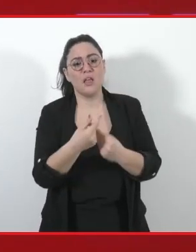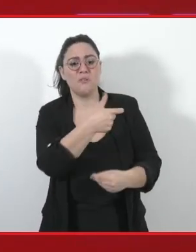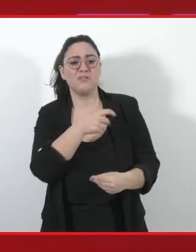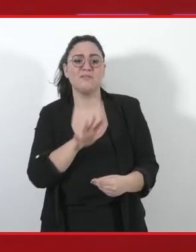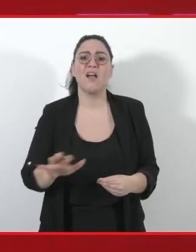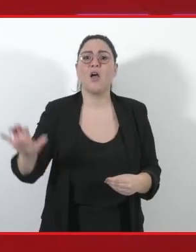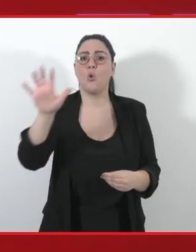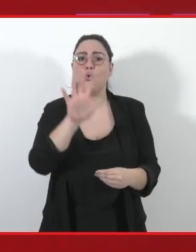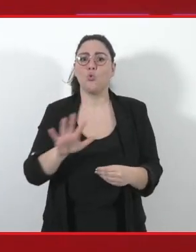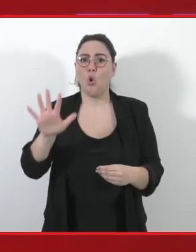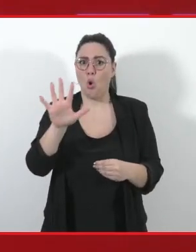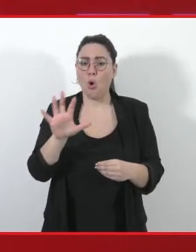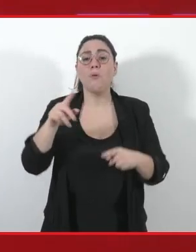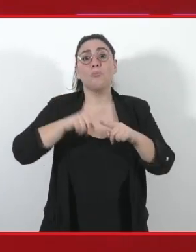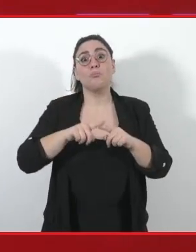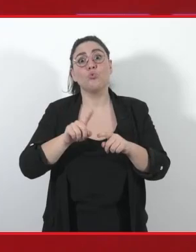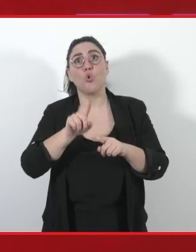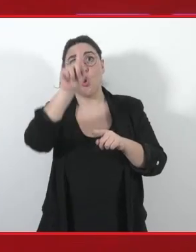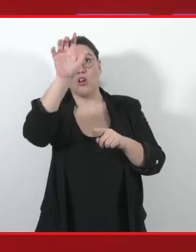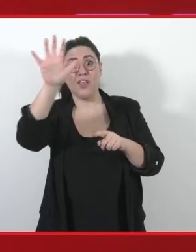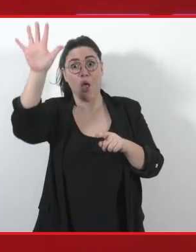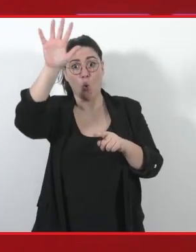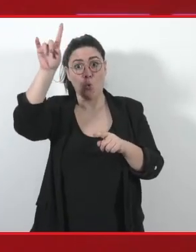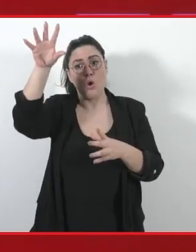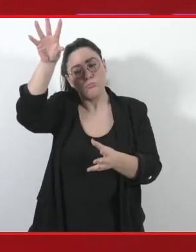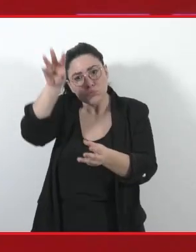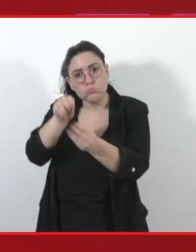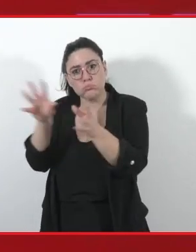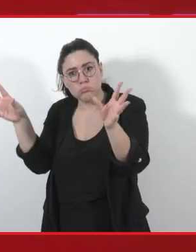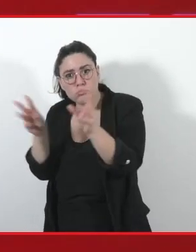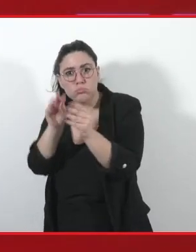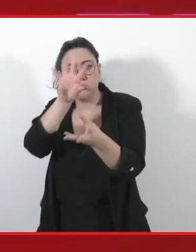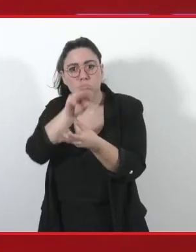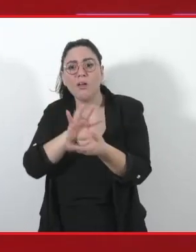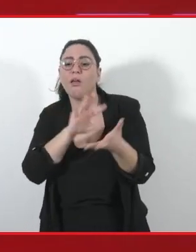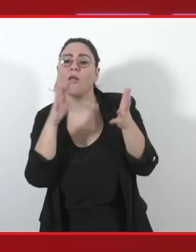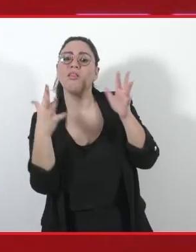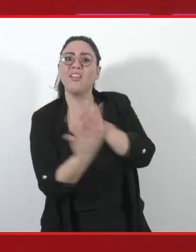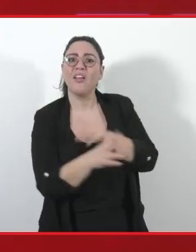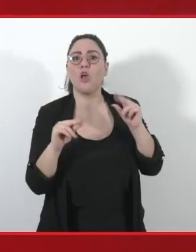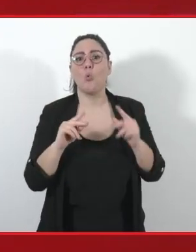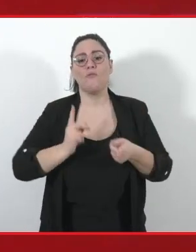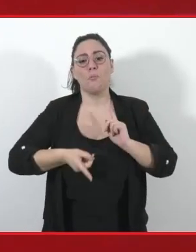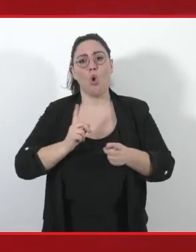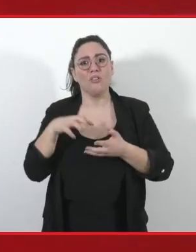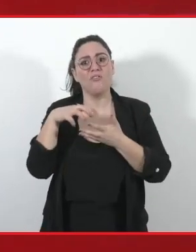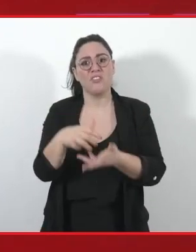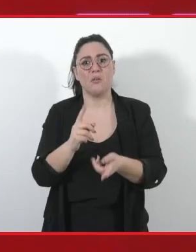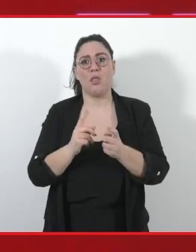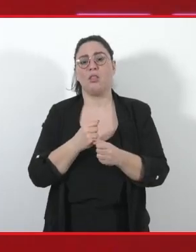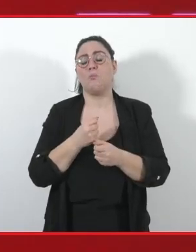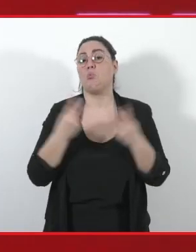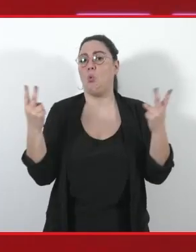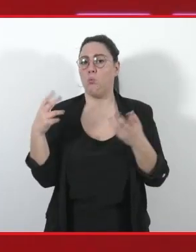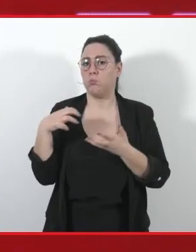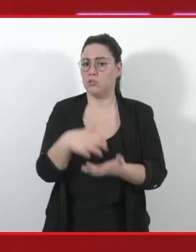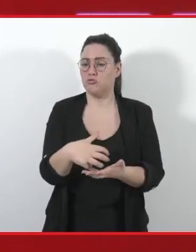continentale e del Nord Europa, per costruire nuove politiche di investimenti pubblici e al rafforzamento